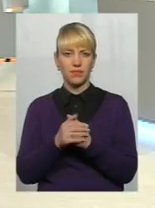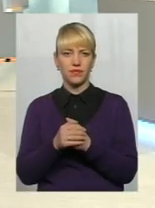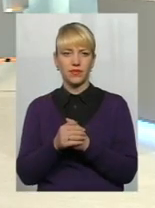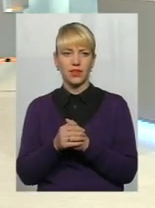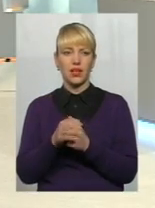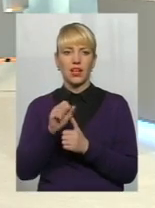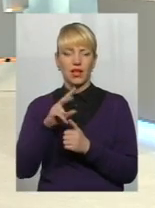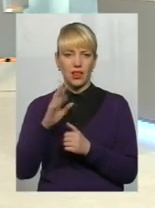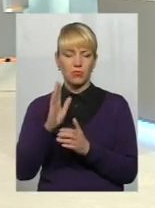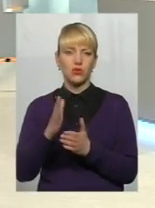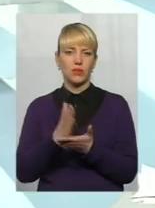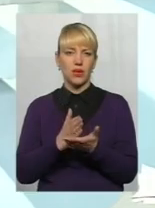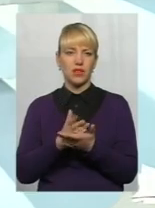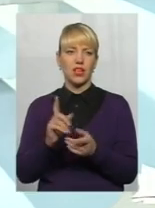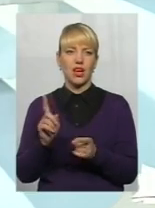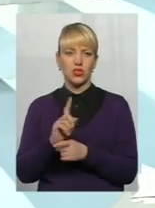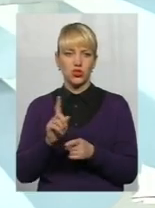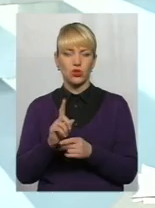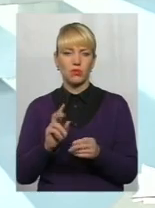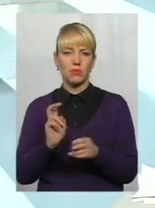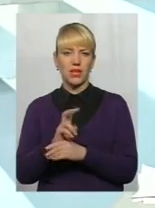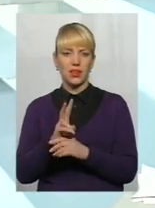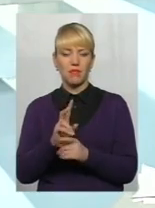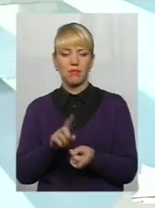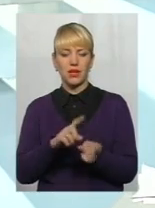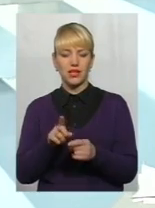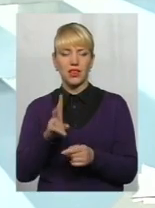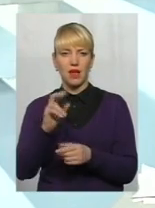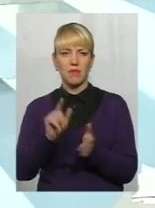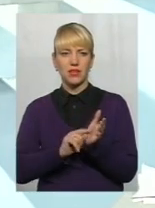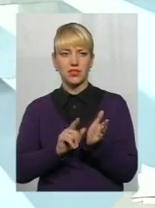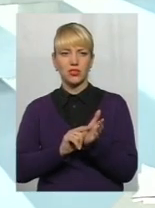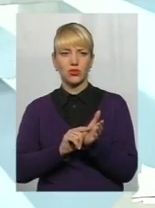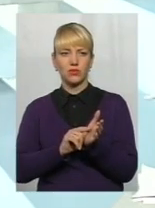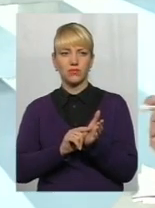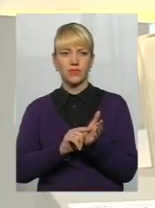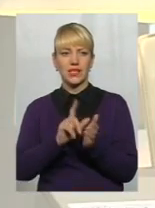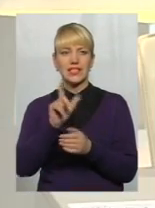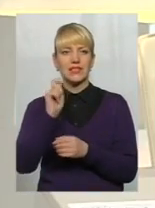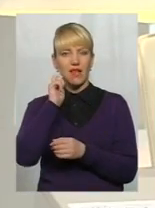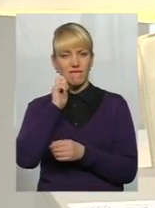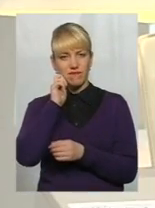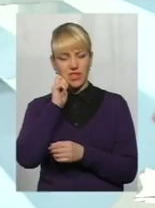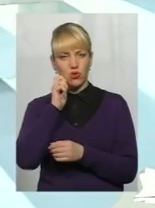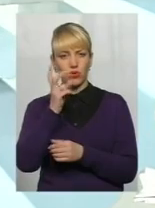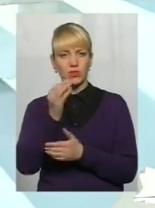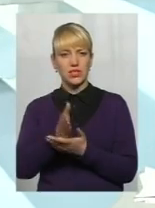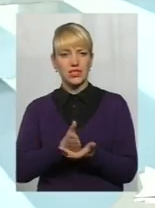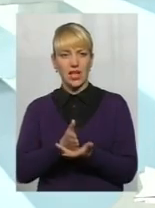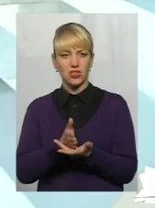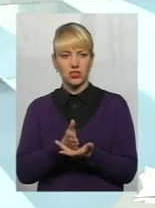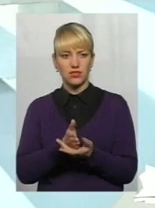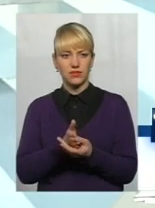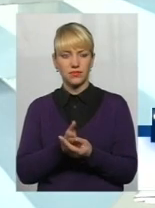але буде мати. А для того, щоб прийти на пенсію за віком, щоб перейти, ну,